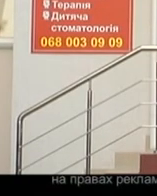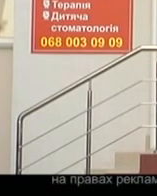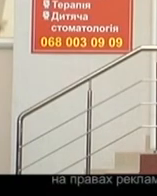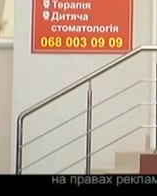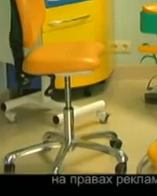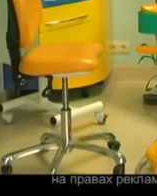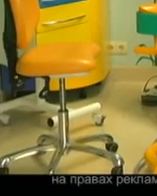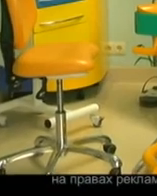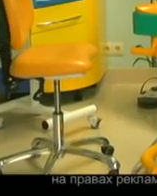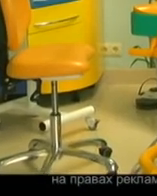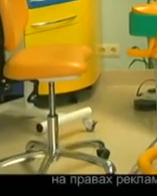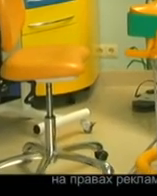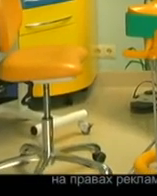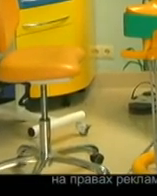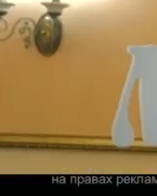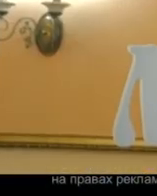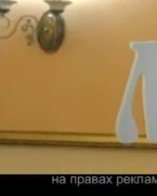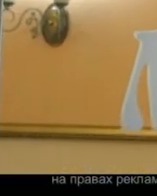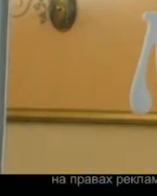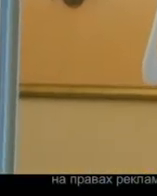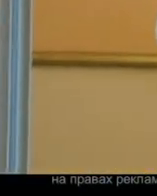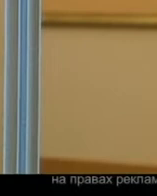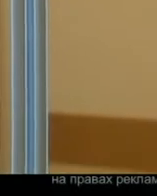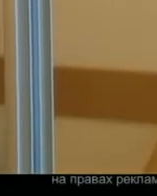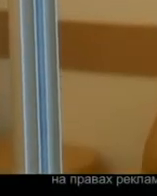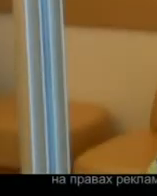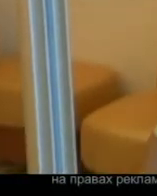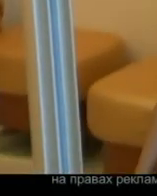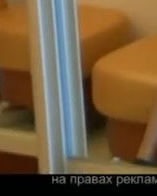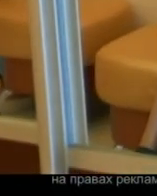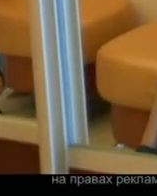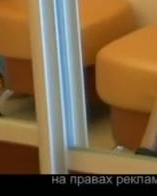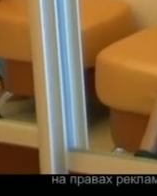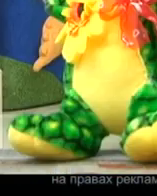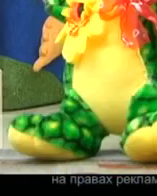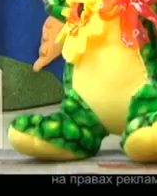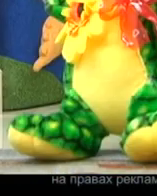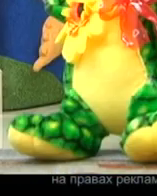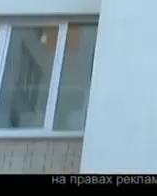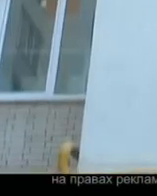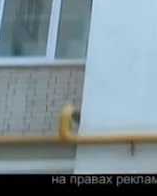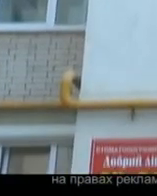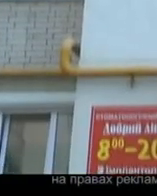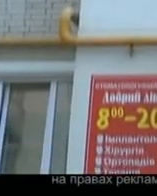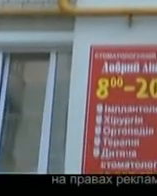Партнер інформаційного випуску, мережа стоматологічних кабінетів, добрий лікар. Лікуємо якісно, дешево і без болю.